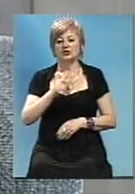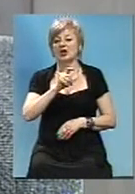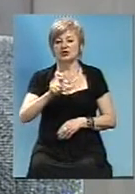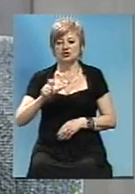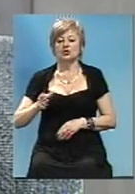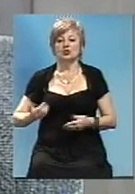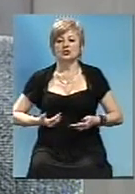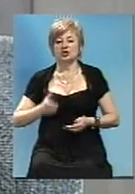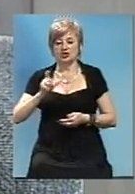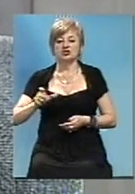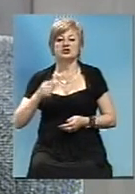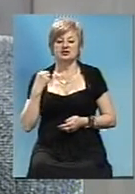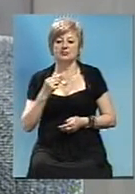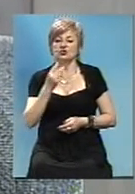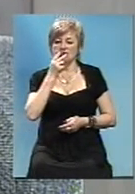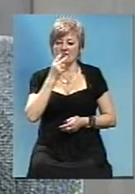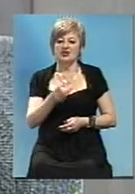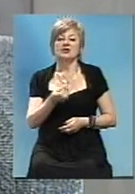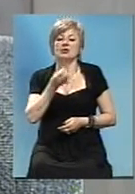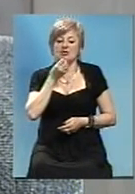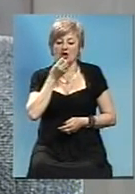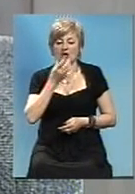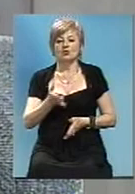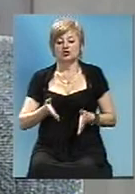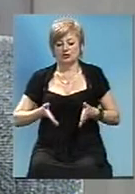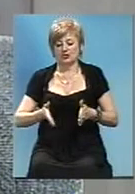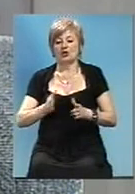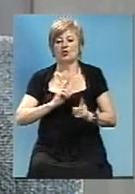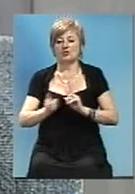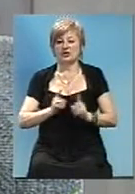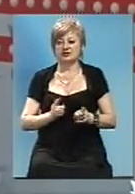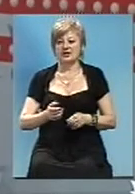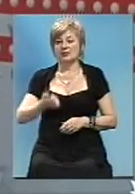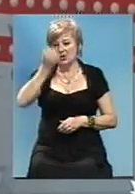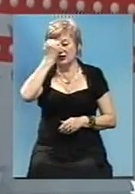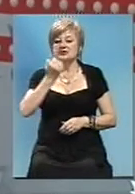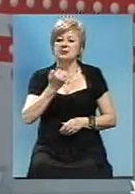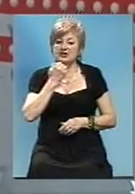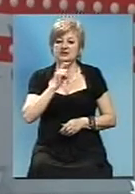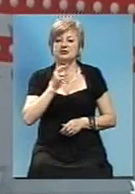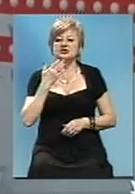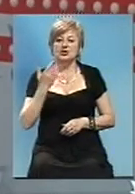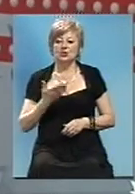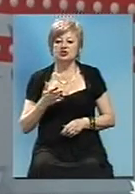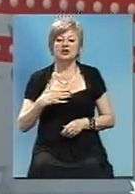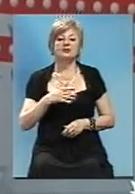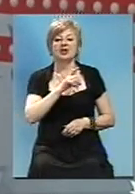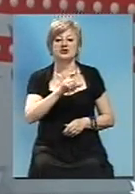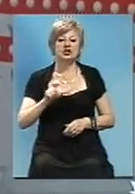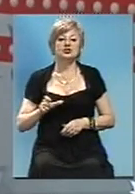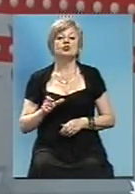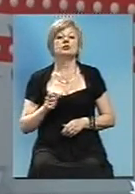жителі нашої області їздили по хорошим, качовним дорогам. Я вам дякую за звіт. Нашим телеглядачам та